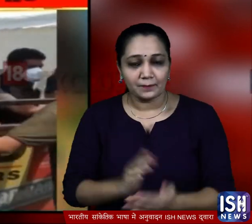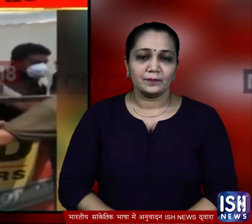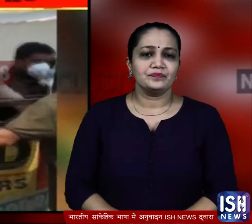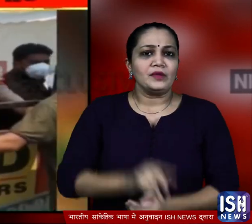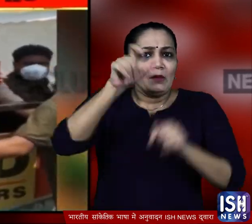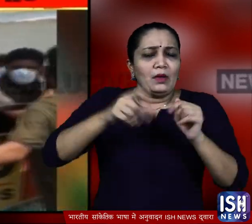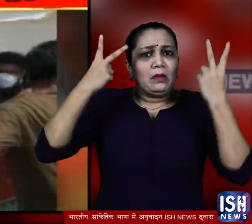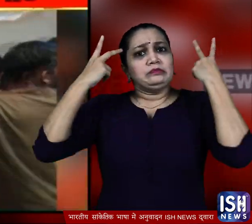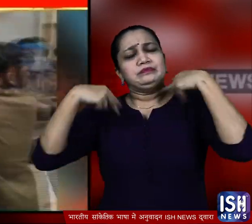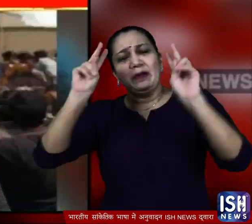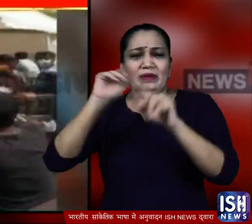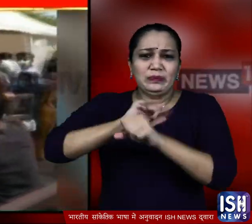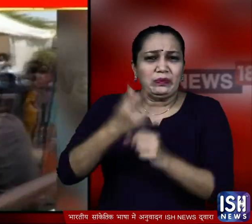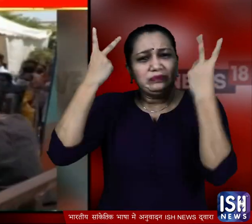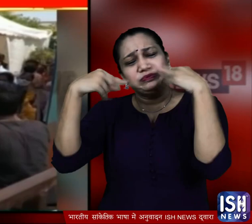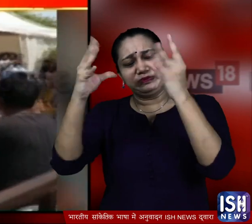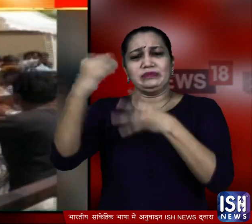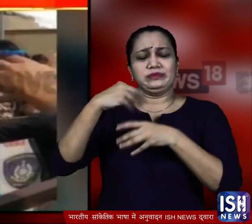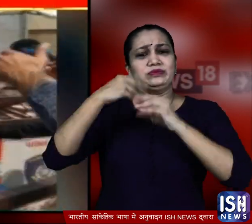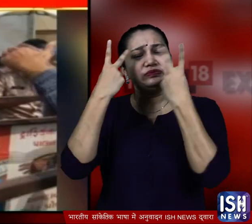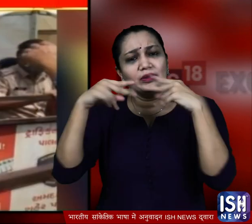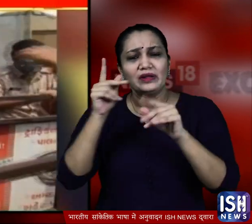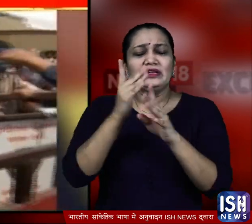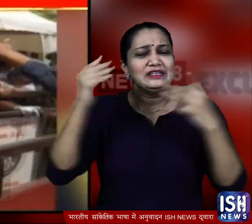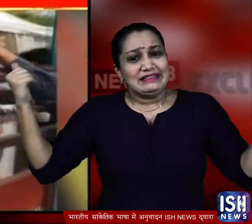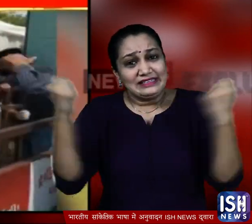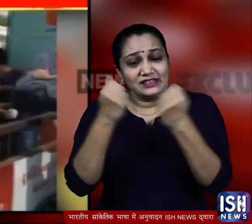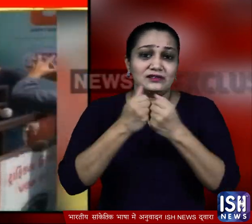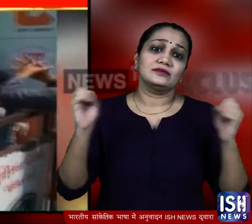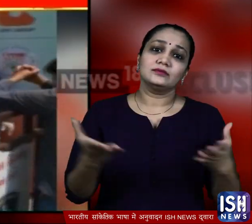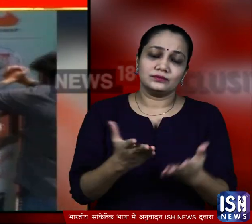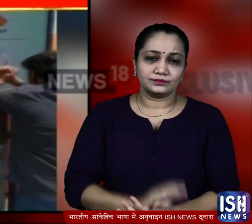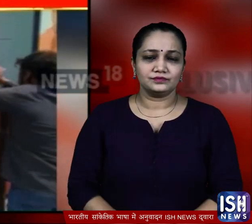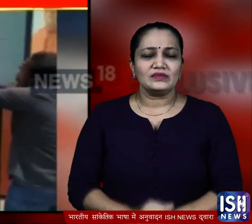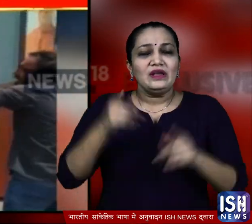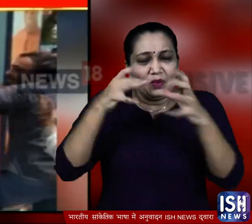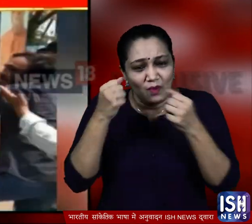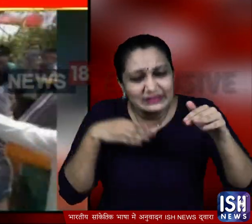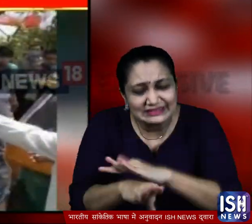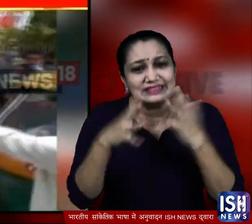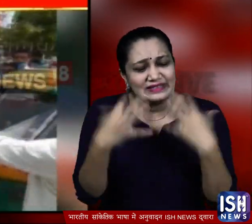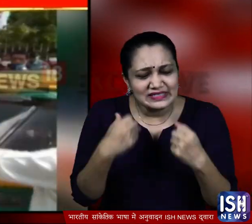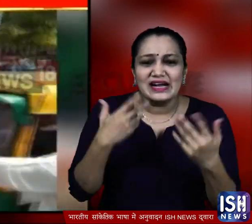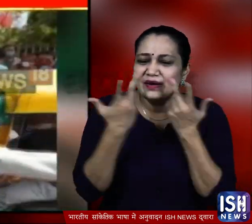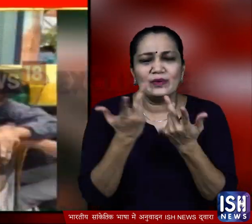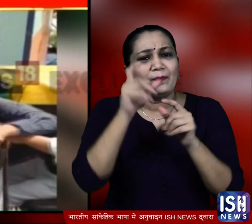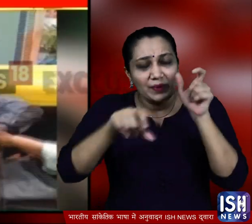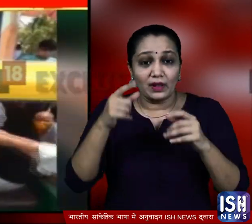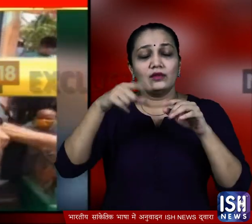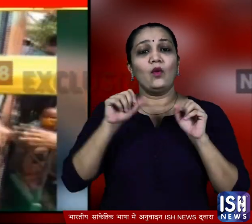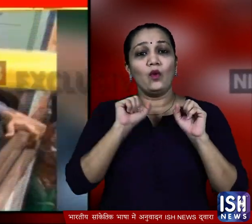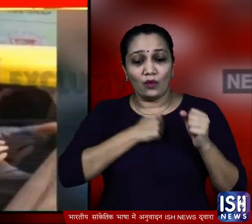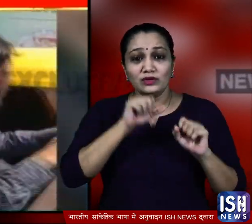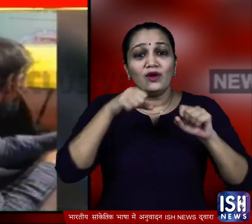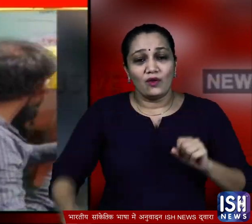लेकिन मरीजों की संख्या इतनी जादा है कि अस्पताल में बेड पाने के लिए मारा मारी शुरू हो गई मरीज को किसी तरह अस्पताल पहुँचाया जा सके इसके इसके लिए